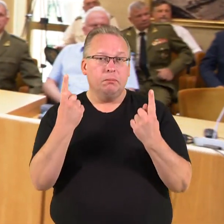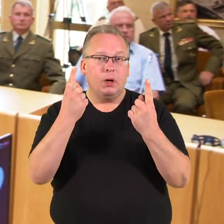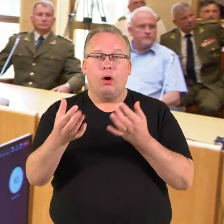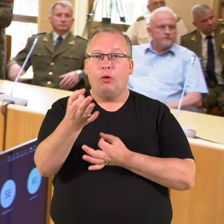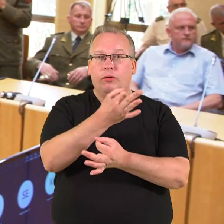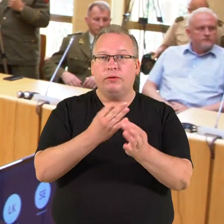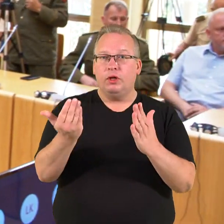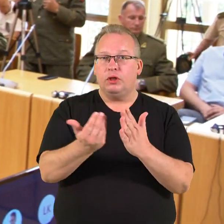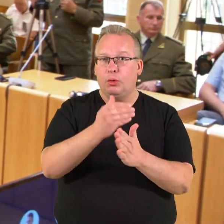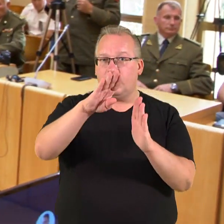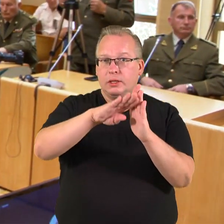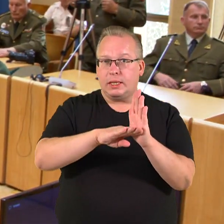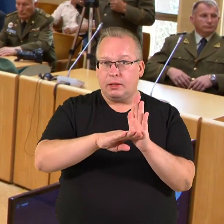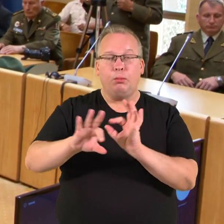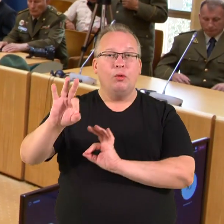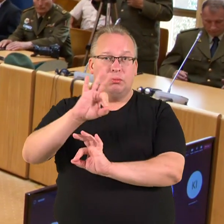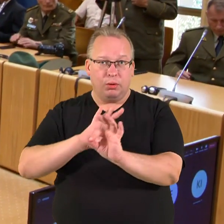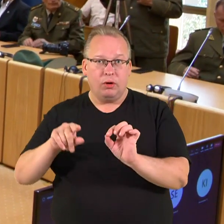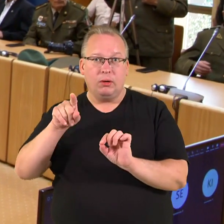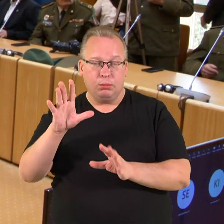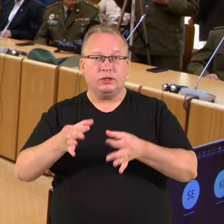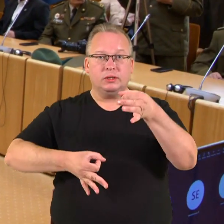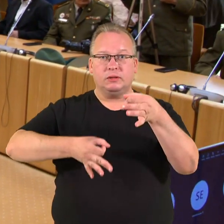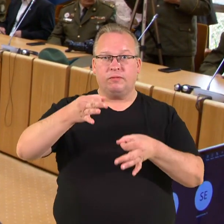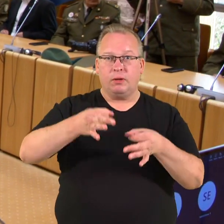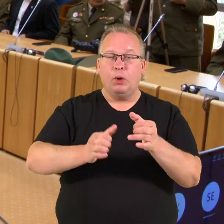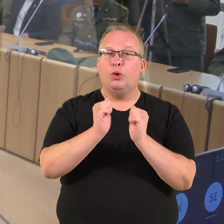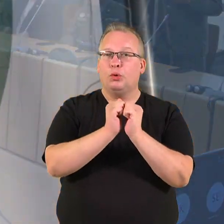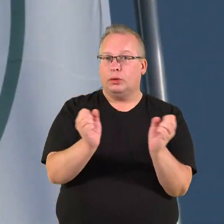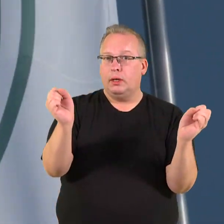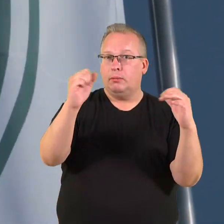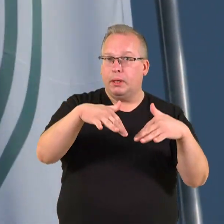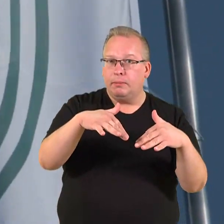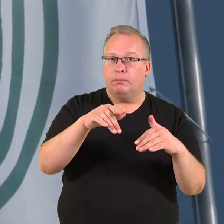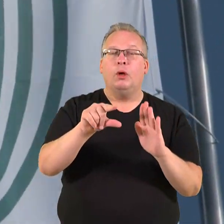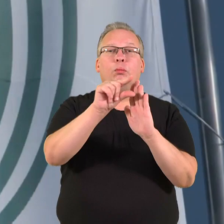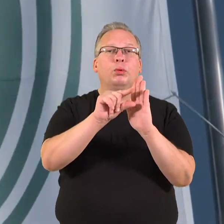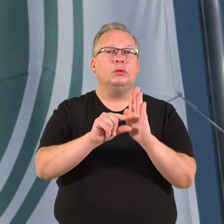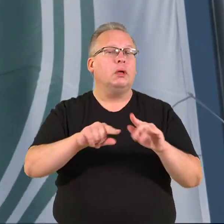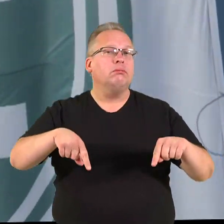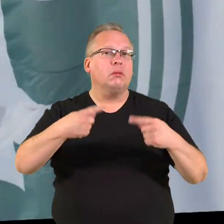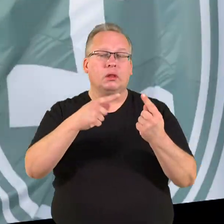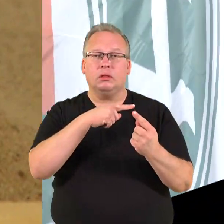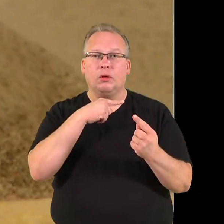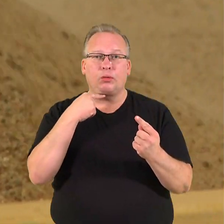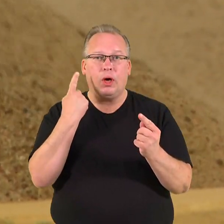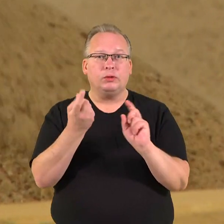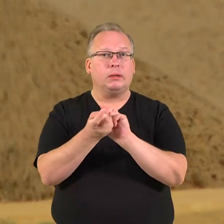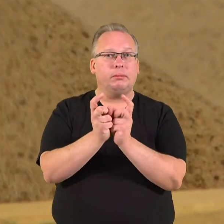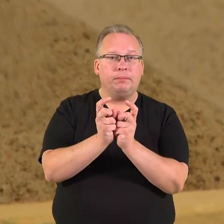aptariamas ir naujo įstatymo projektas, kuris bus svarstumas Rudens sesijoje, kurie punktai kelia daugiausia diskusijų.